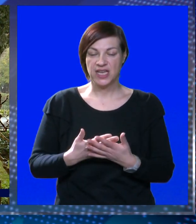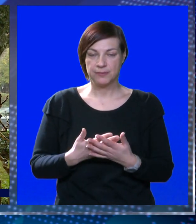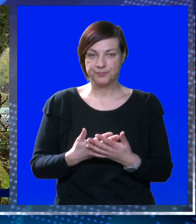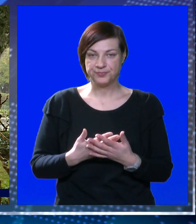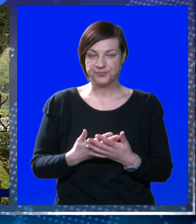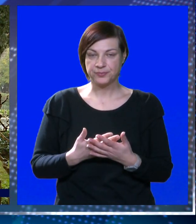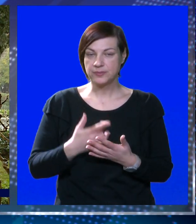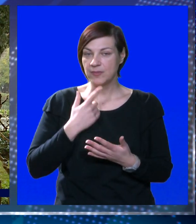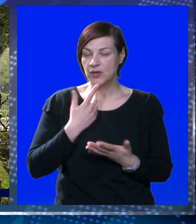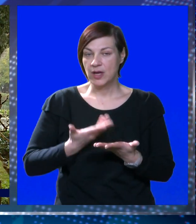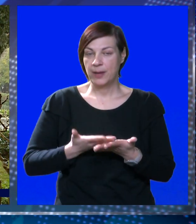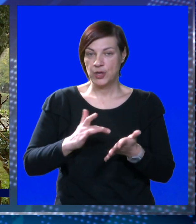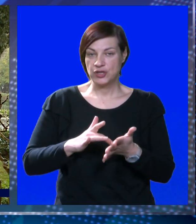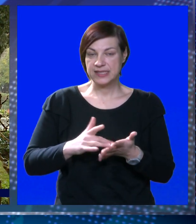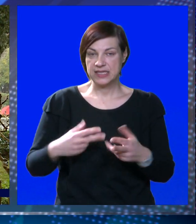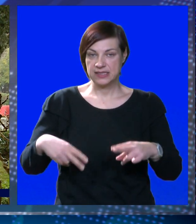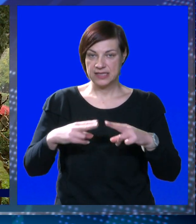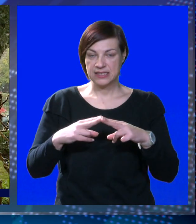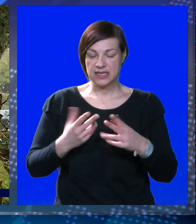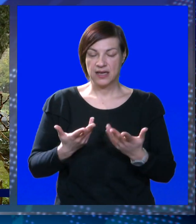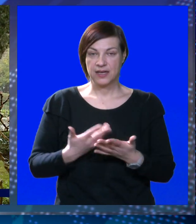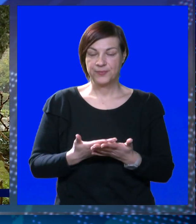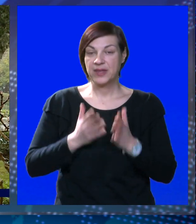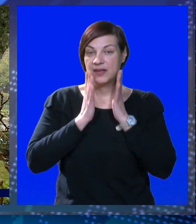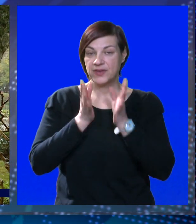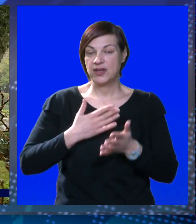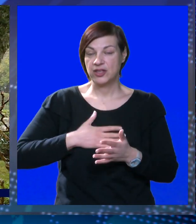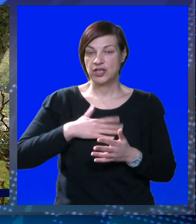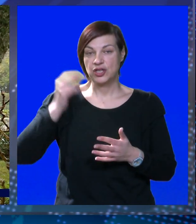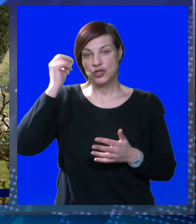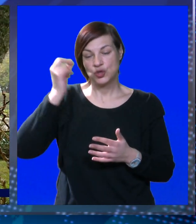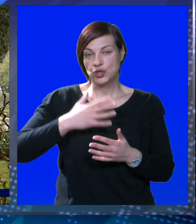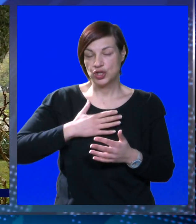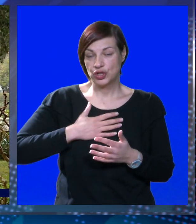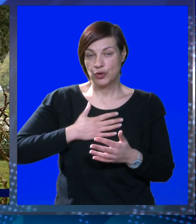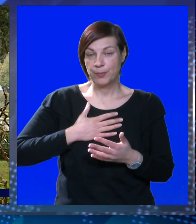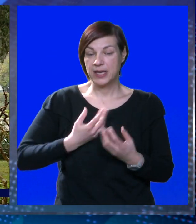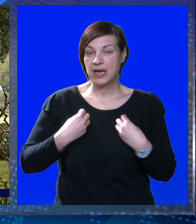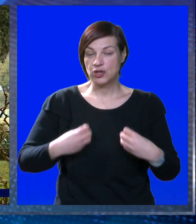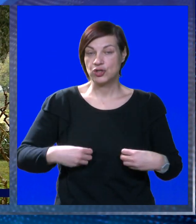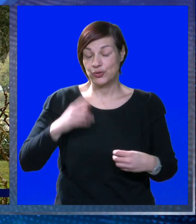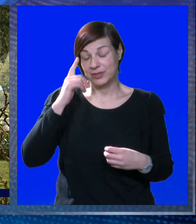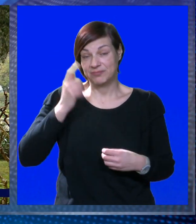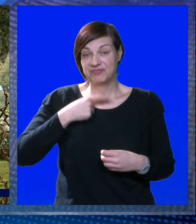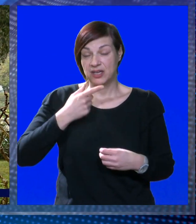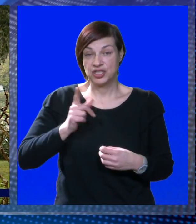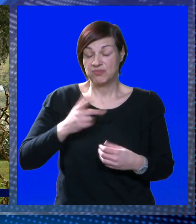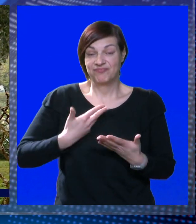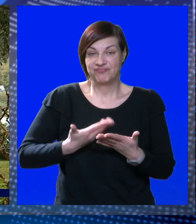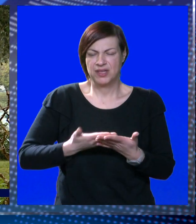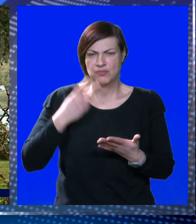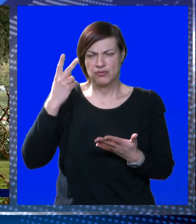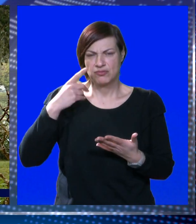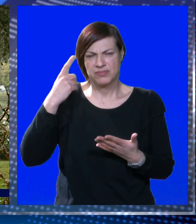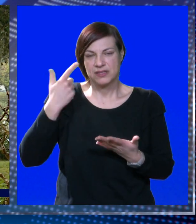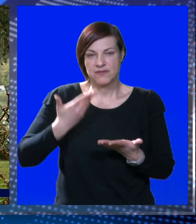i to je to. Koja je bilanda svrha ovog sastanka? Pa vjerujem, ne htio čuti što mi kao struka kažemo, ne znam, stvarno ne mogu